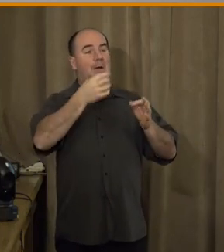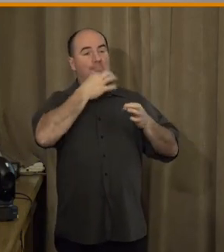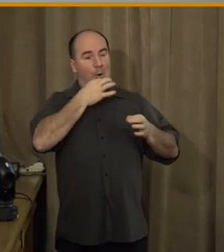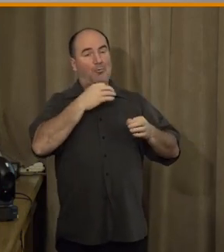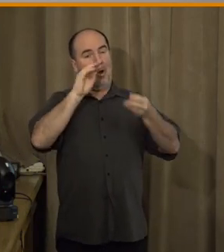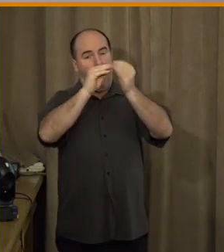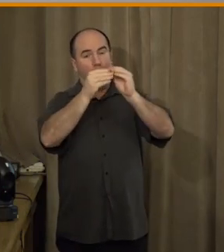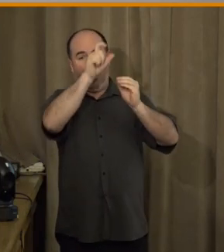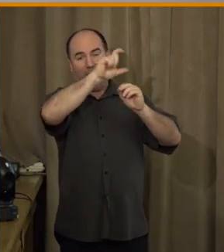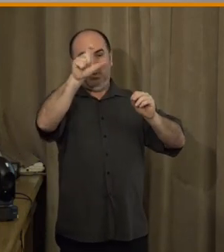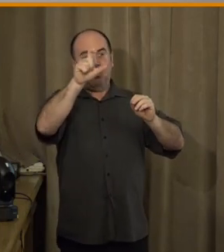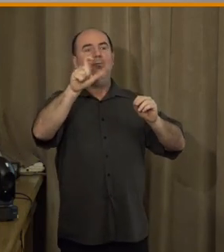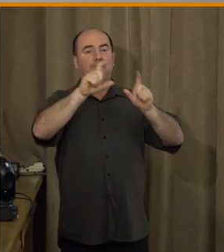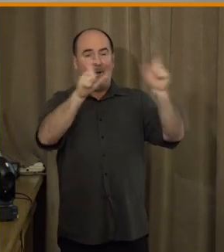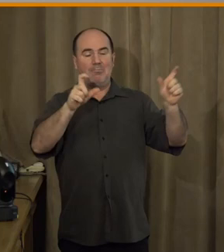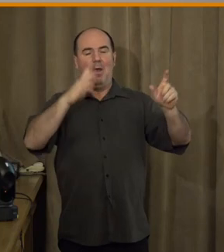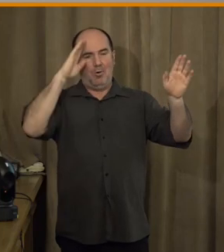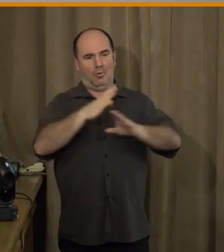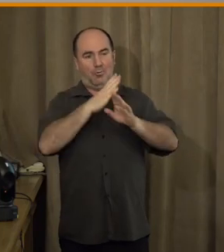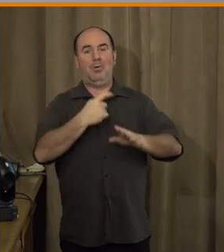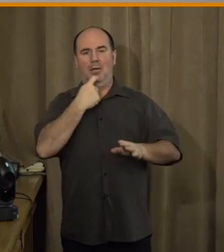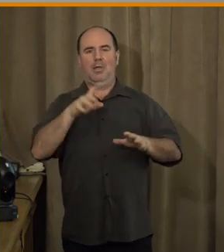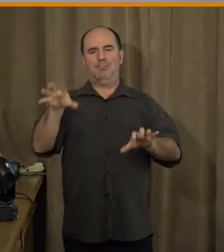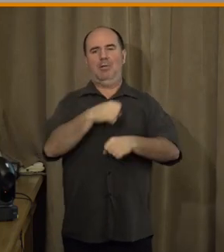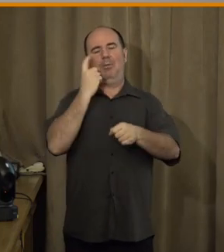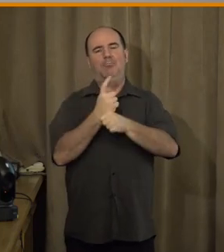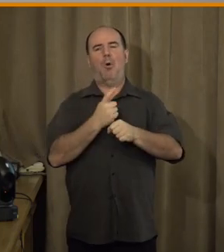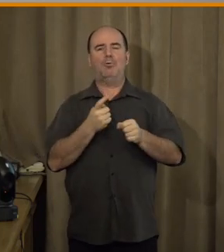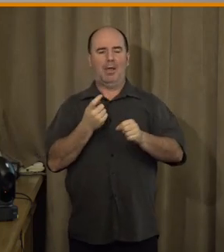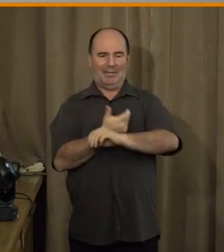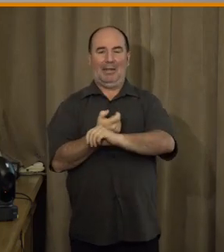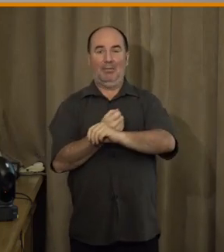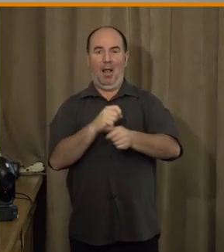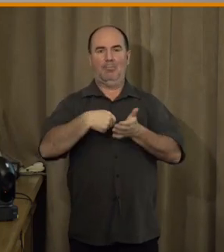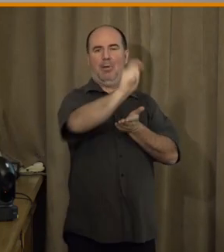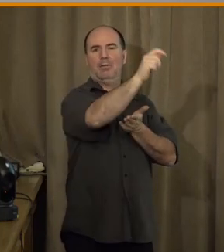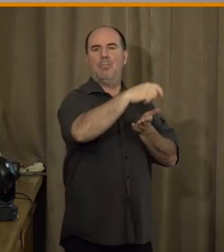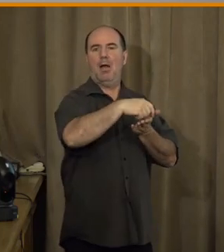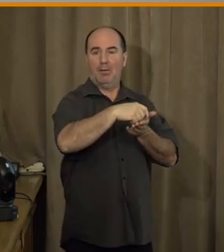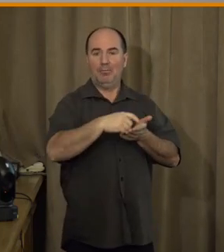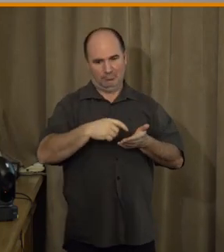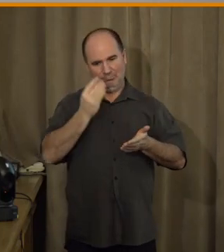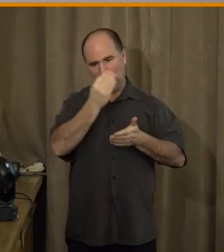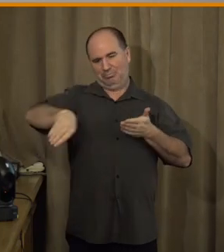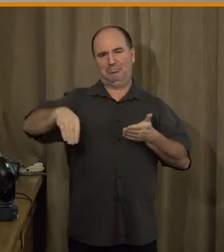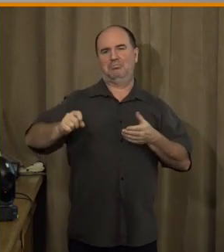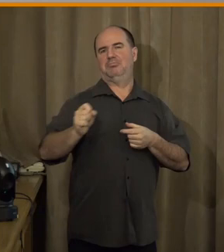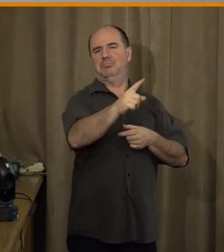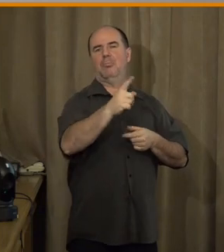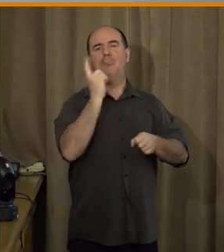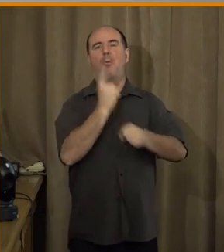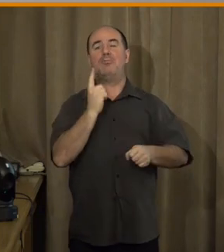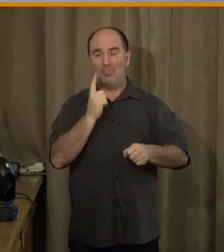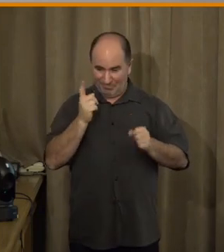jako sice ČNB a MOF říkají, že to jako řeší dlouho, že nějak to jako vyřeší, ale jako ve